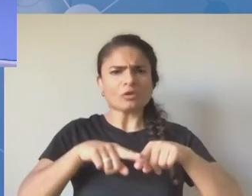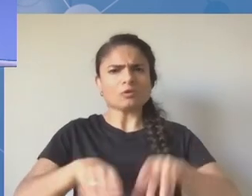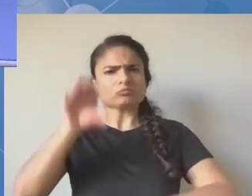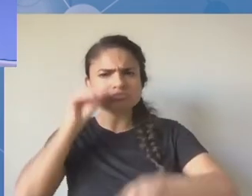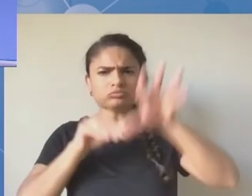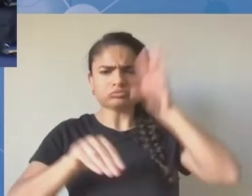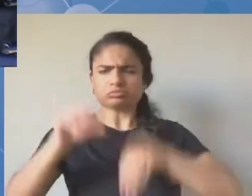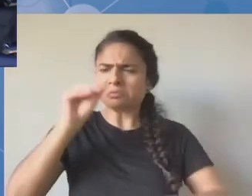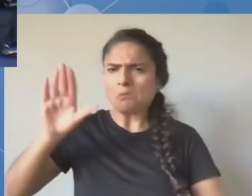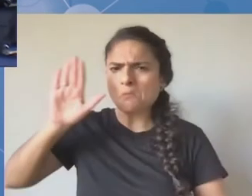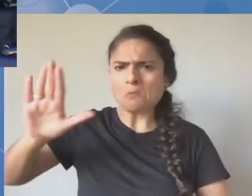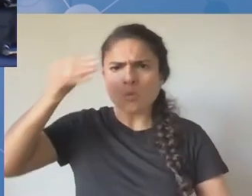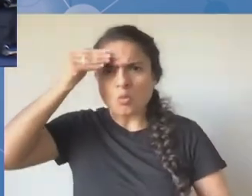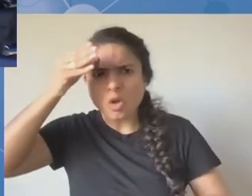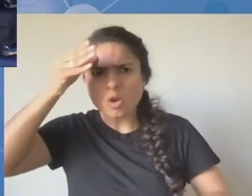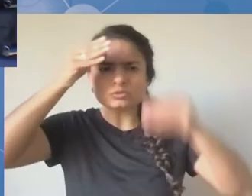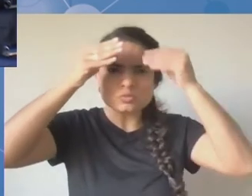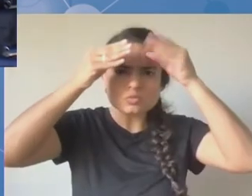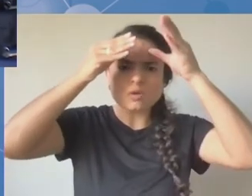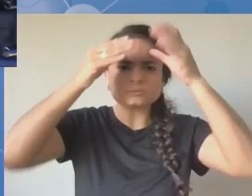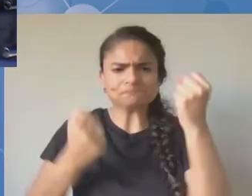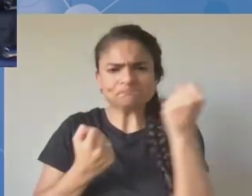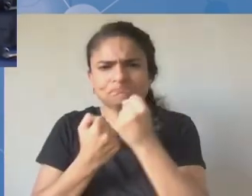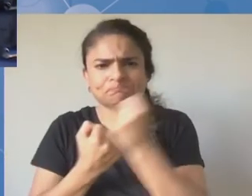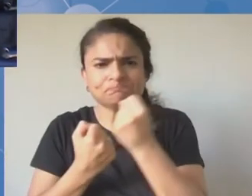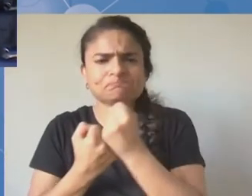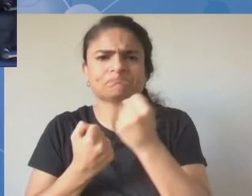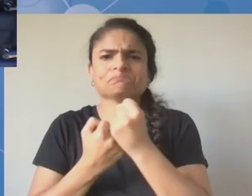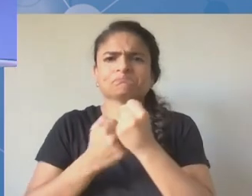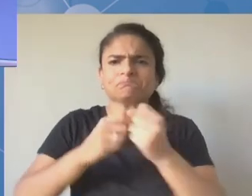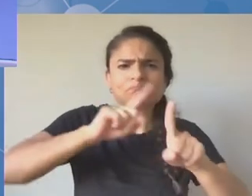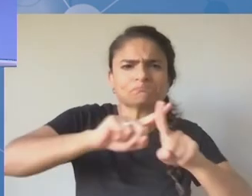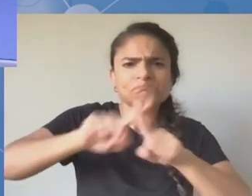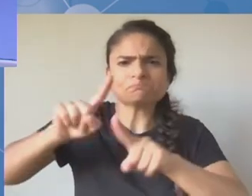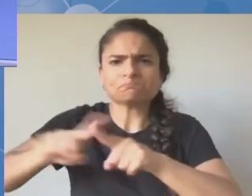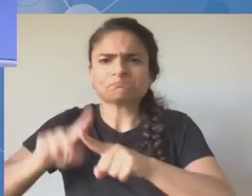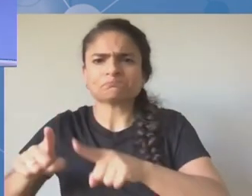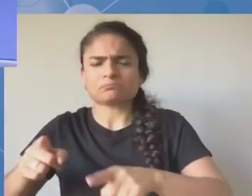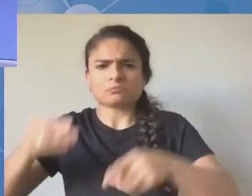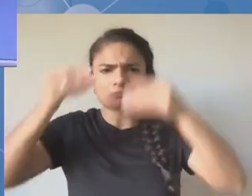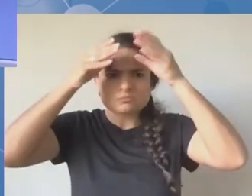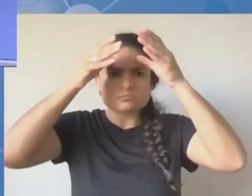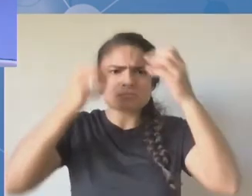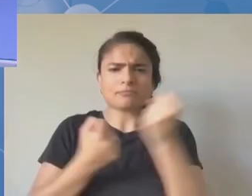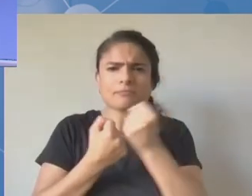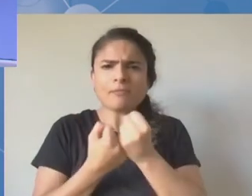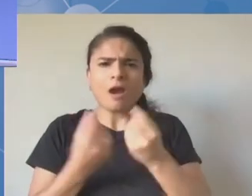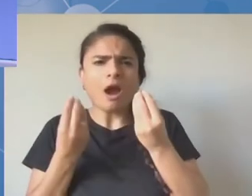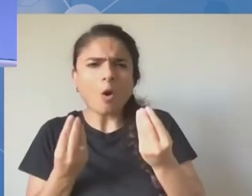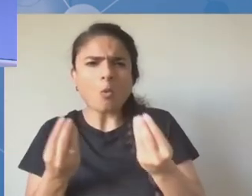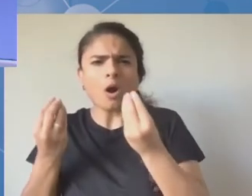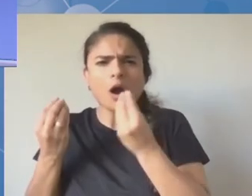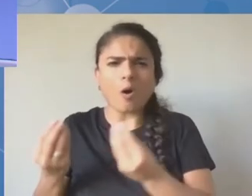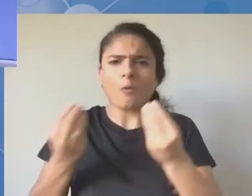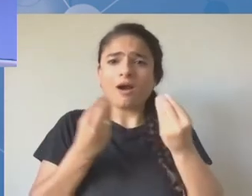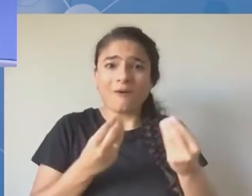również powitać, czy może życzyć wszystkiego dobrego kolejnemu przewodniczącemu, który z nami jest